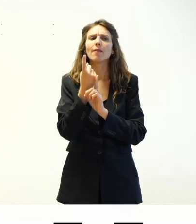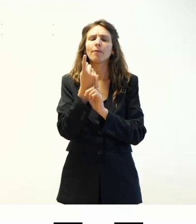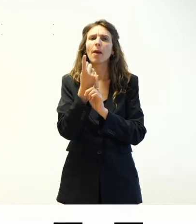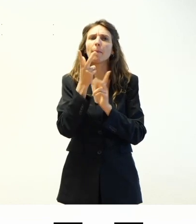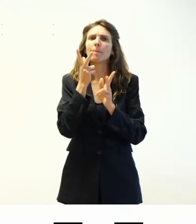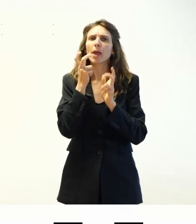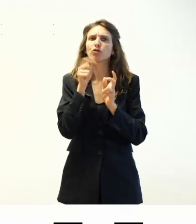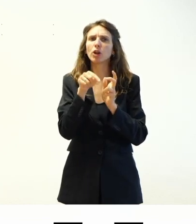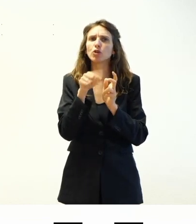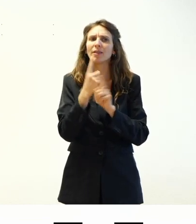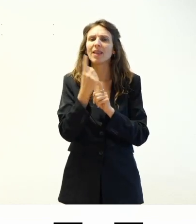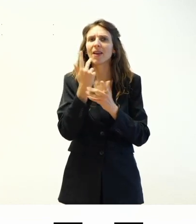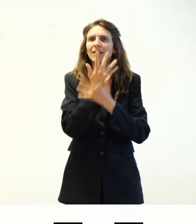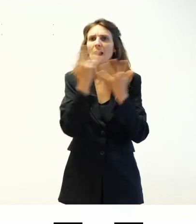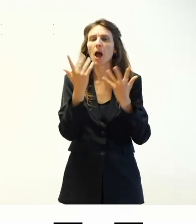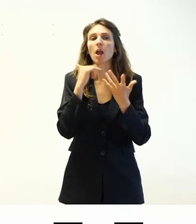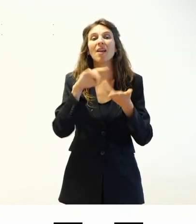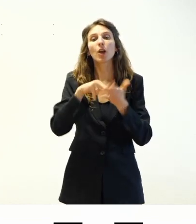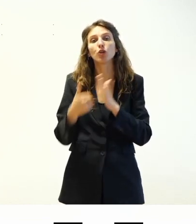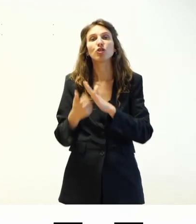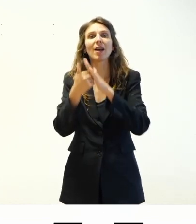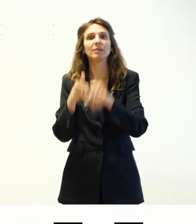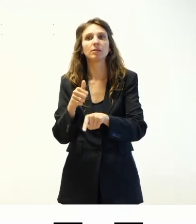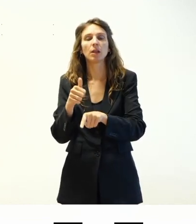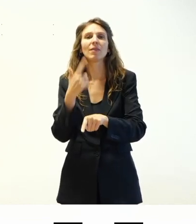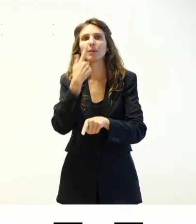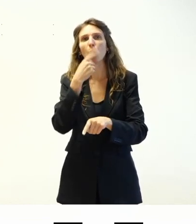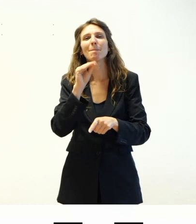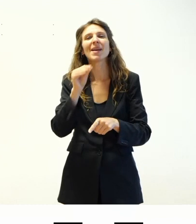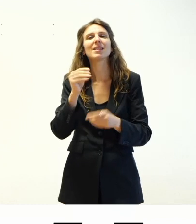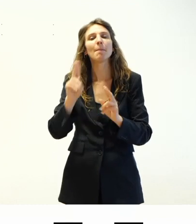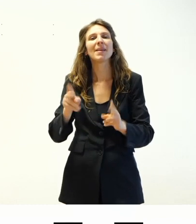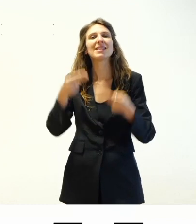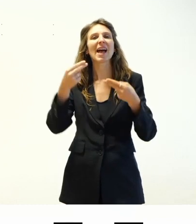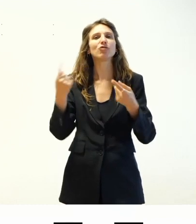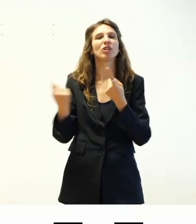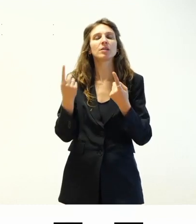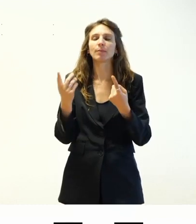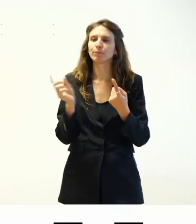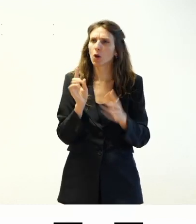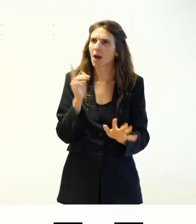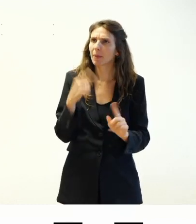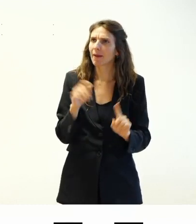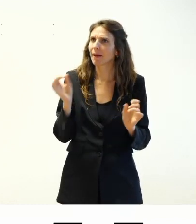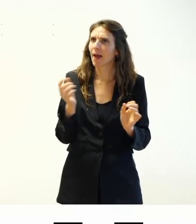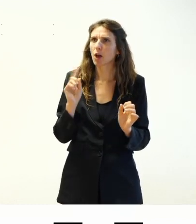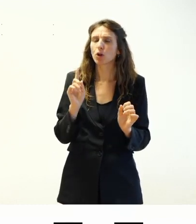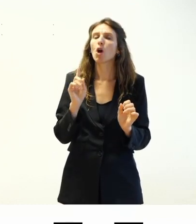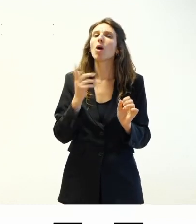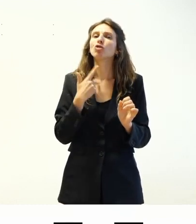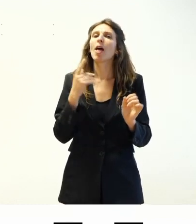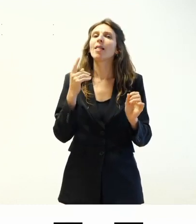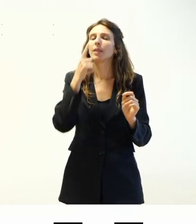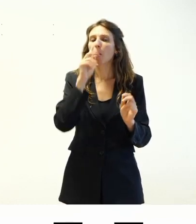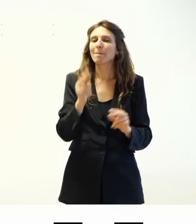esposti anche alle tecnologie assistive i cosiddetti messaggi di stato anzi no in questo caso non sono i messaggi di stato i messaggi di stato entrano in